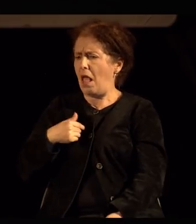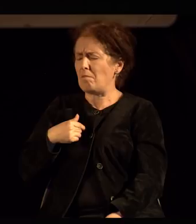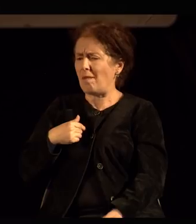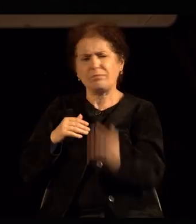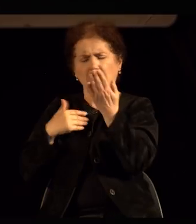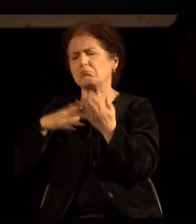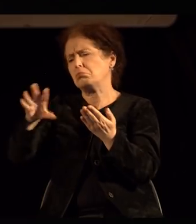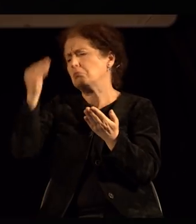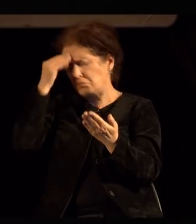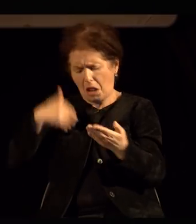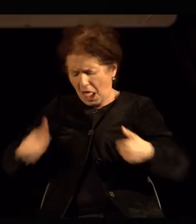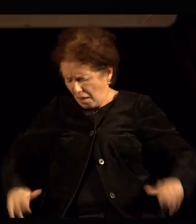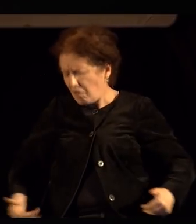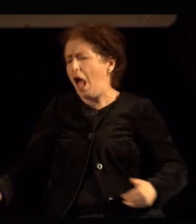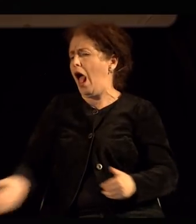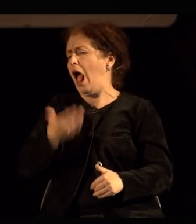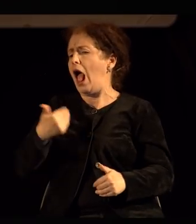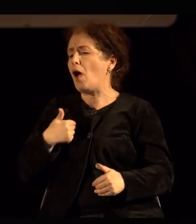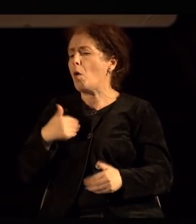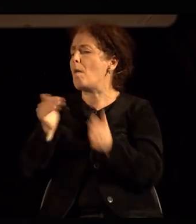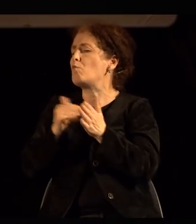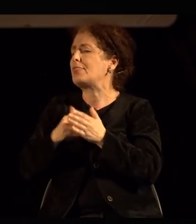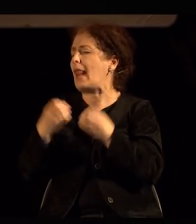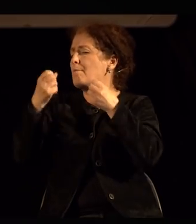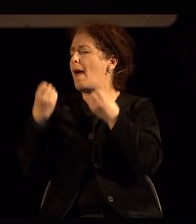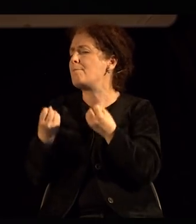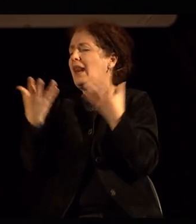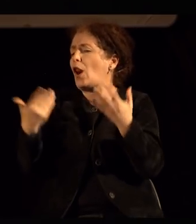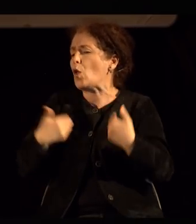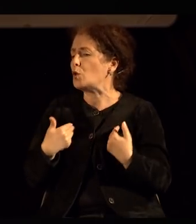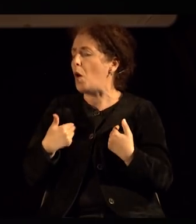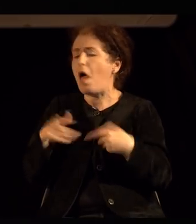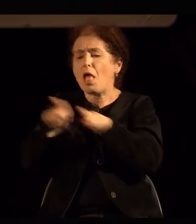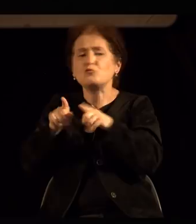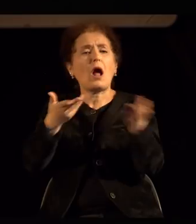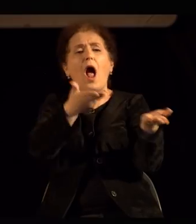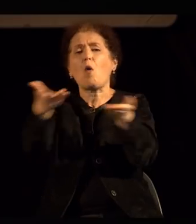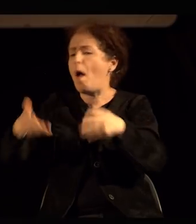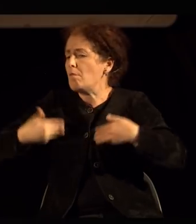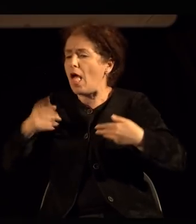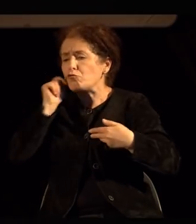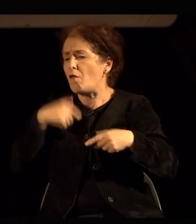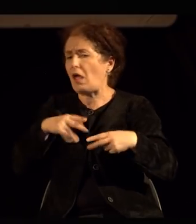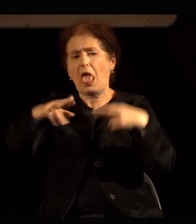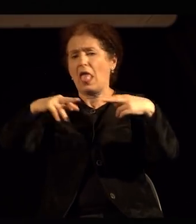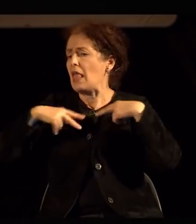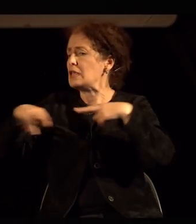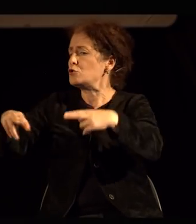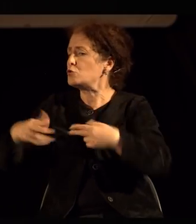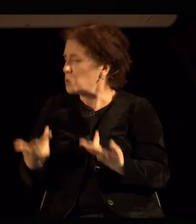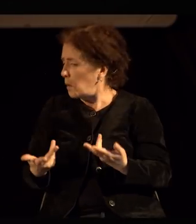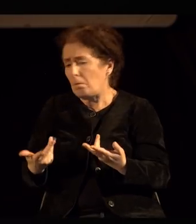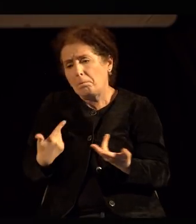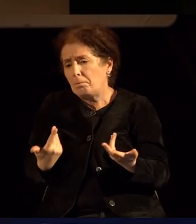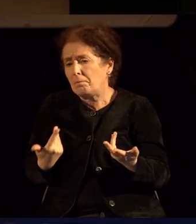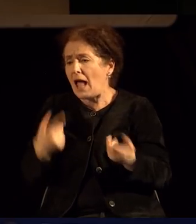бев свесна за свете тие мој потреби, но, како и секој млад човек, може би ги идеализирав